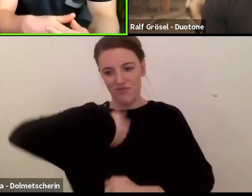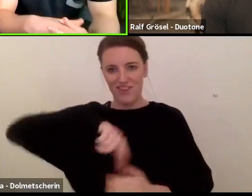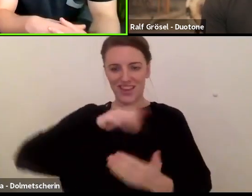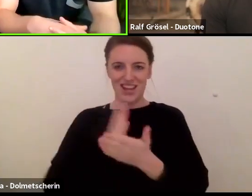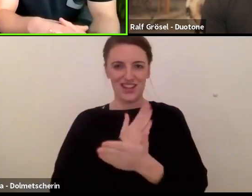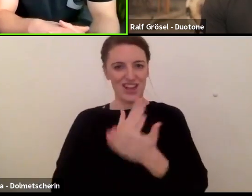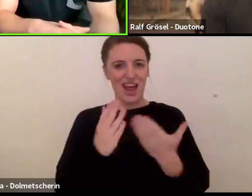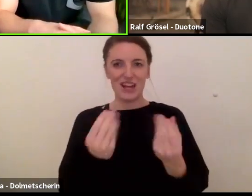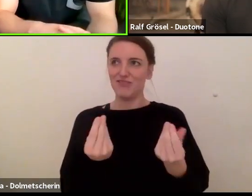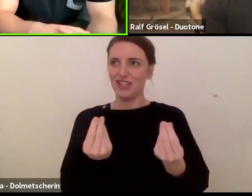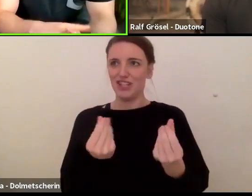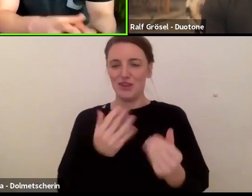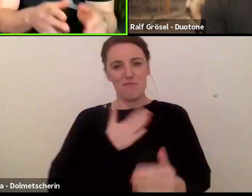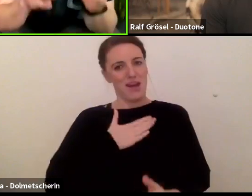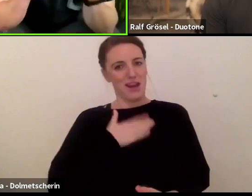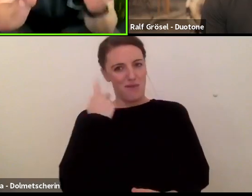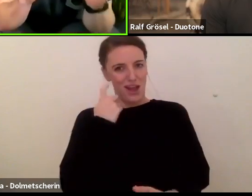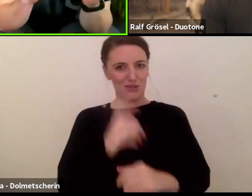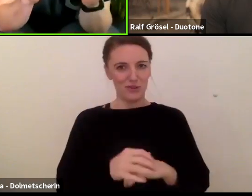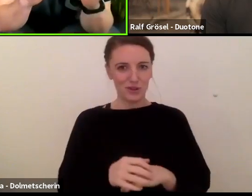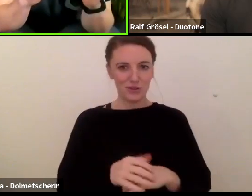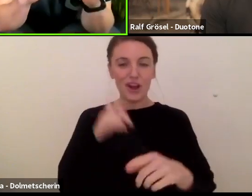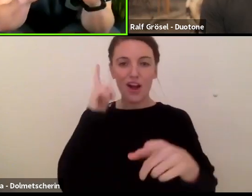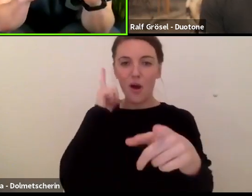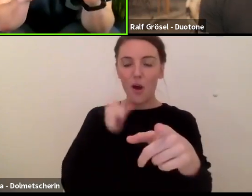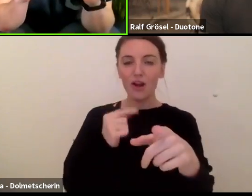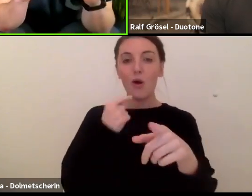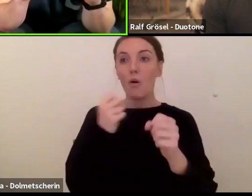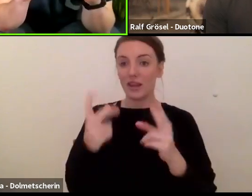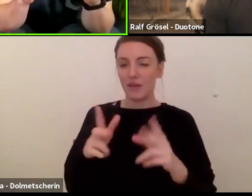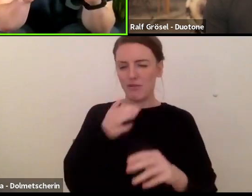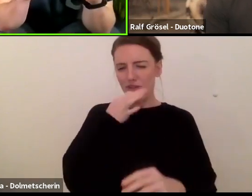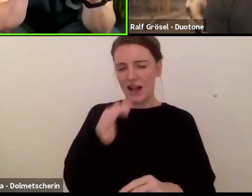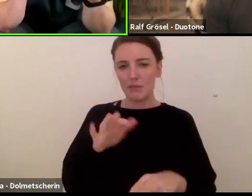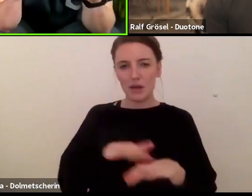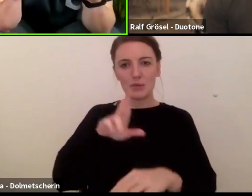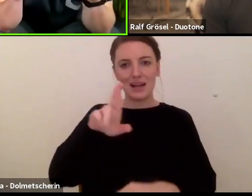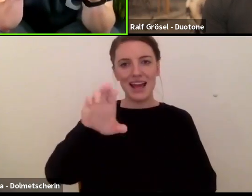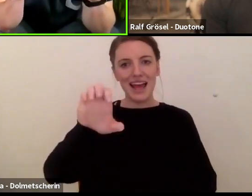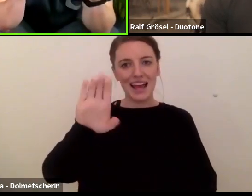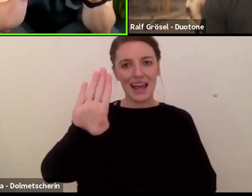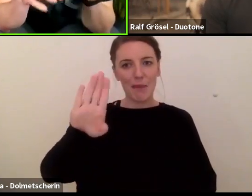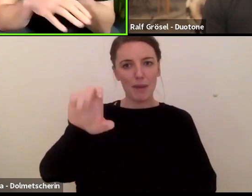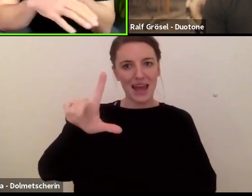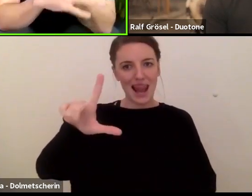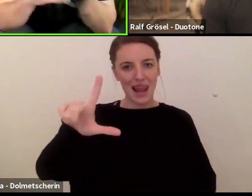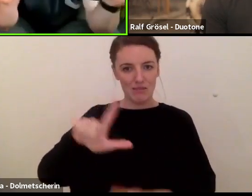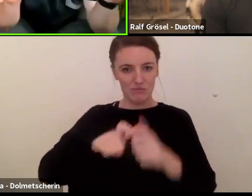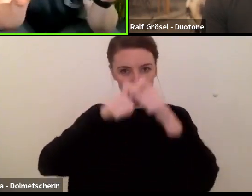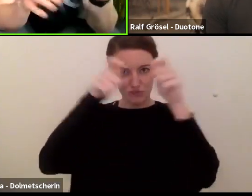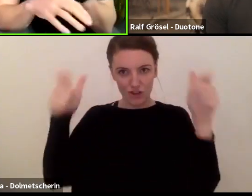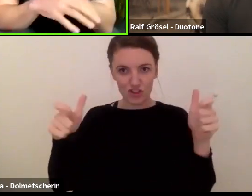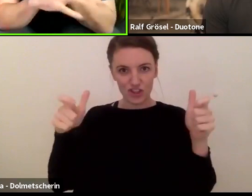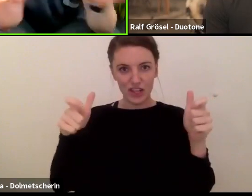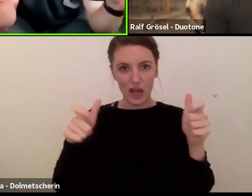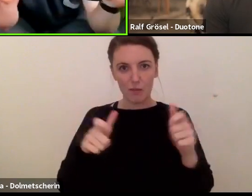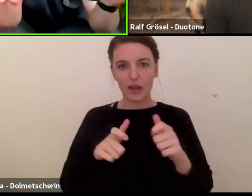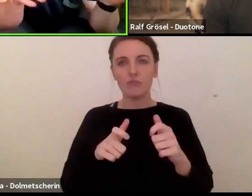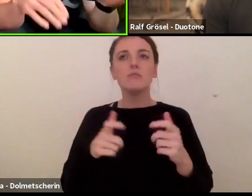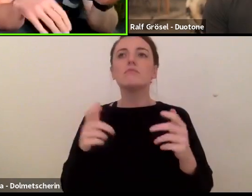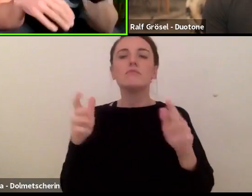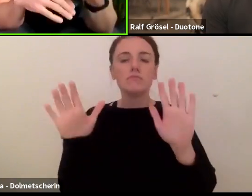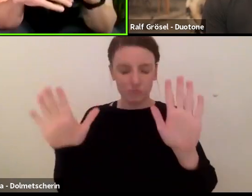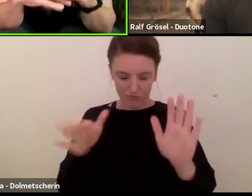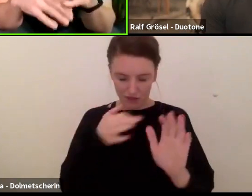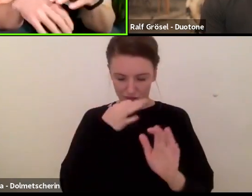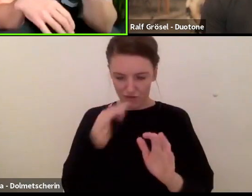Was würdest du jetzt machen eigentlich, wenn man sagt, okay, du würdest den Rebel hernehmen, an welchen Schrauben würdest du drehen, wenn du sagst, okay, Handling ist mir egal, Relaunch